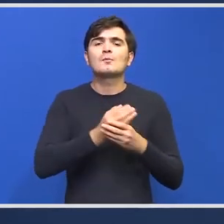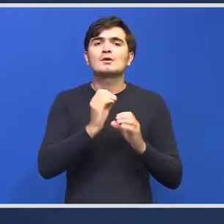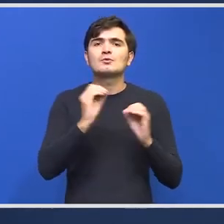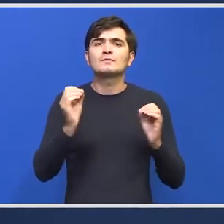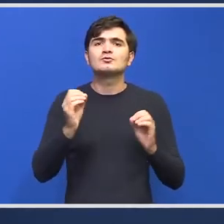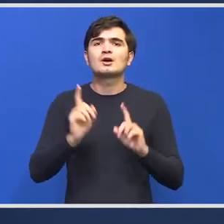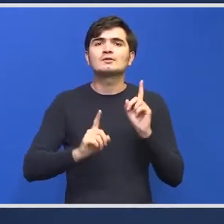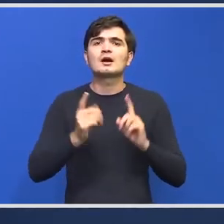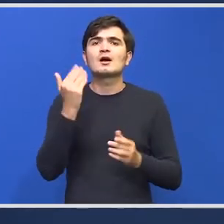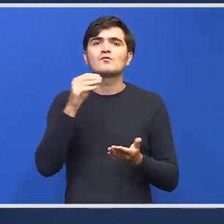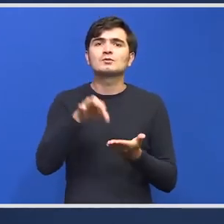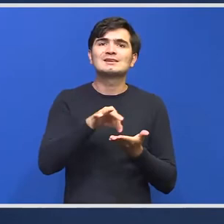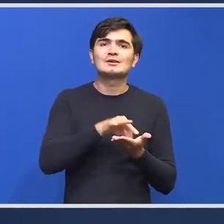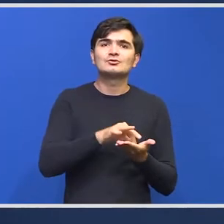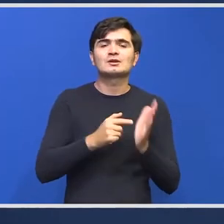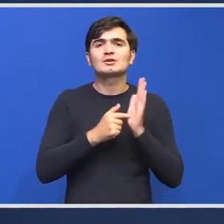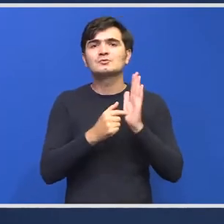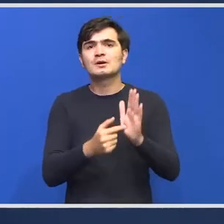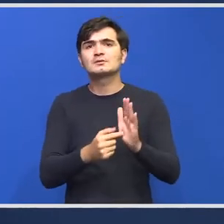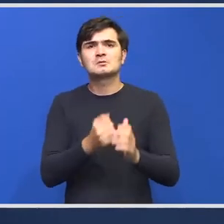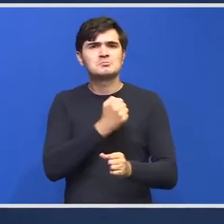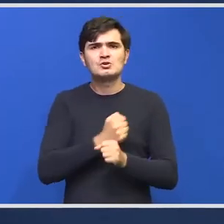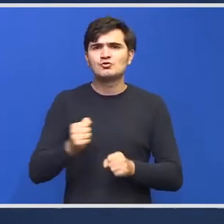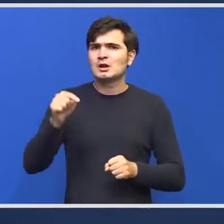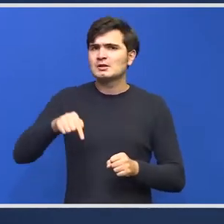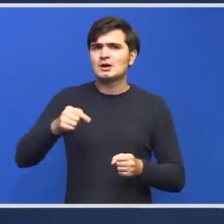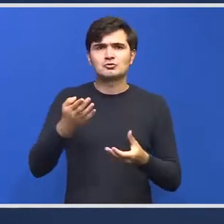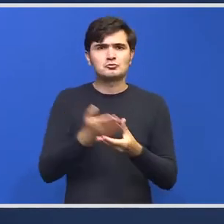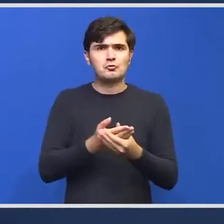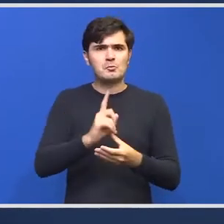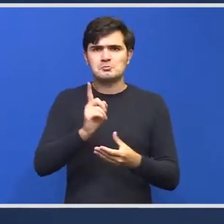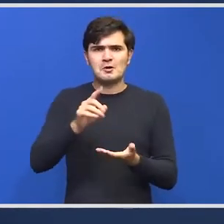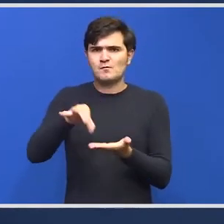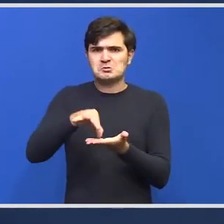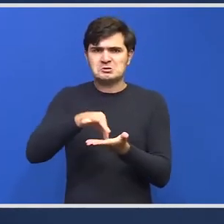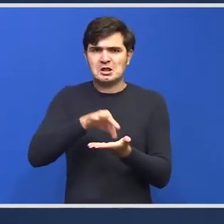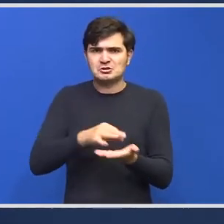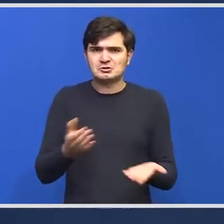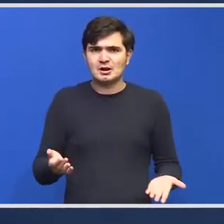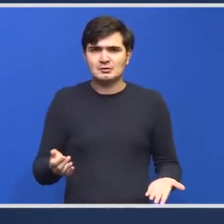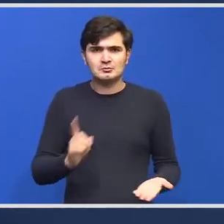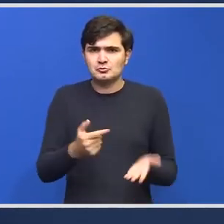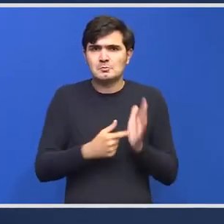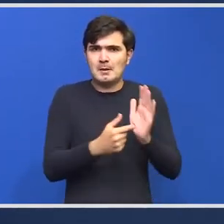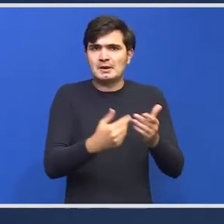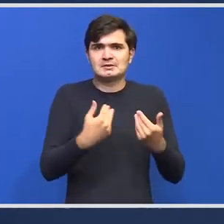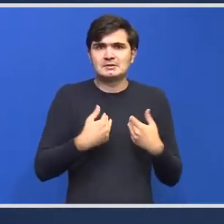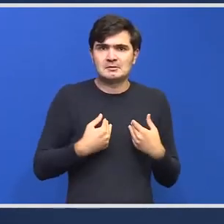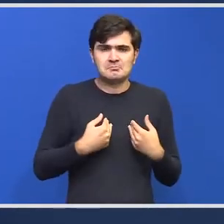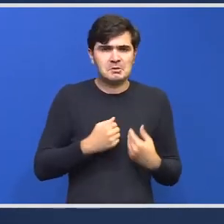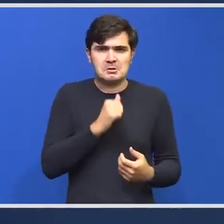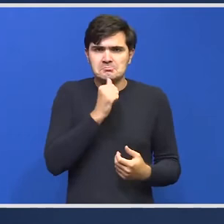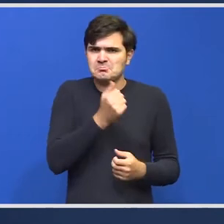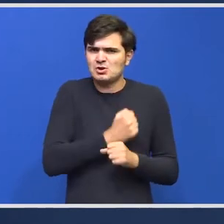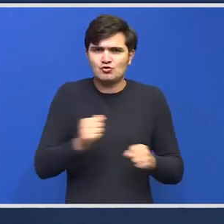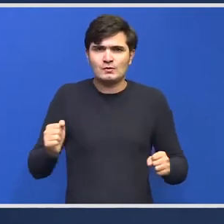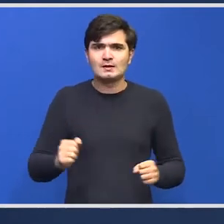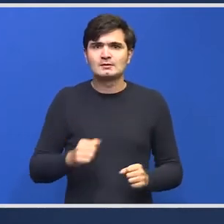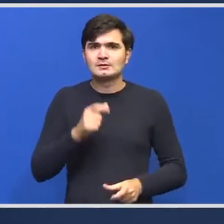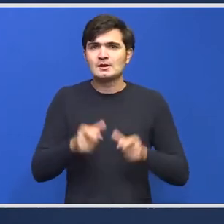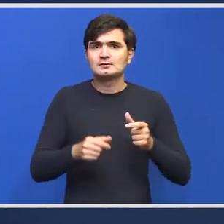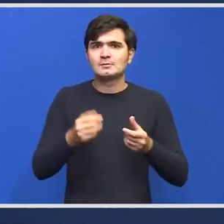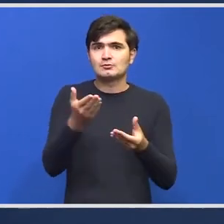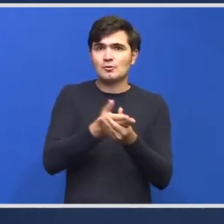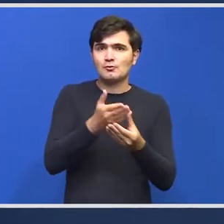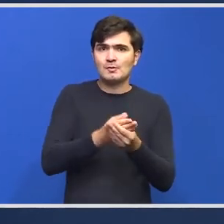înregistrat, care a fost prezentat. Niciodată un astfel de document nu a fost înregistrat sau mi-a fost mie prezentat în niciun moment. Despre documente care